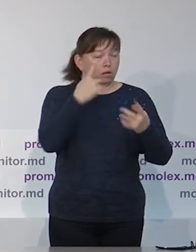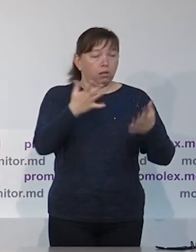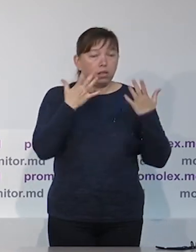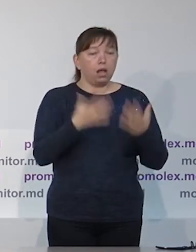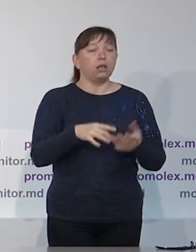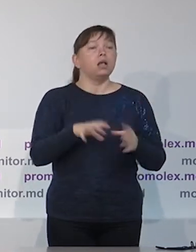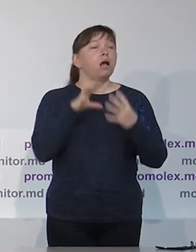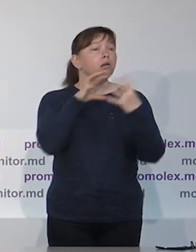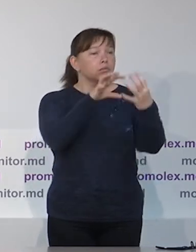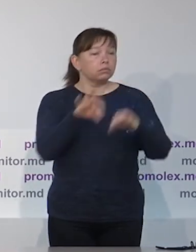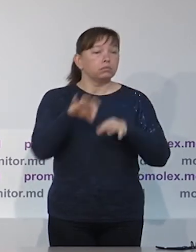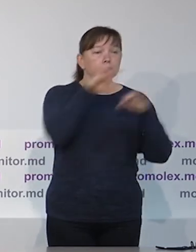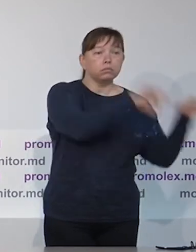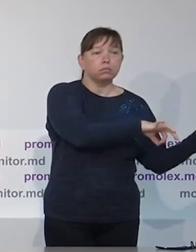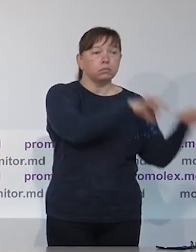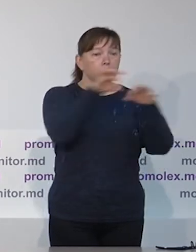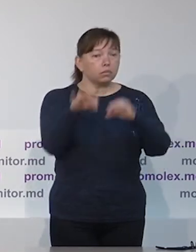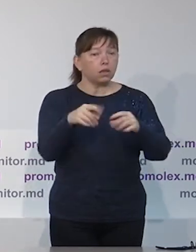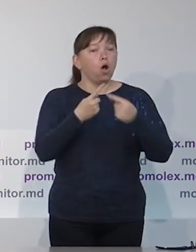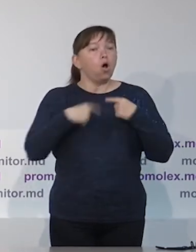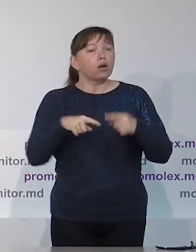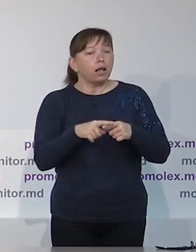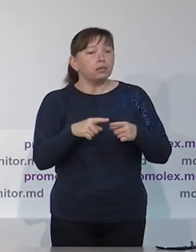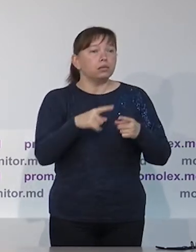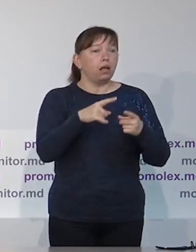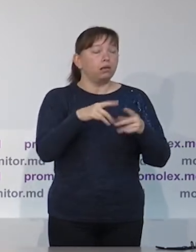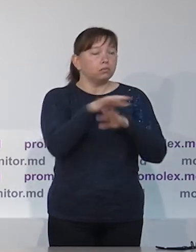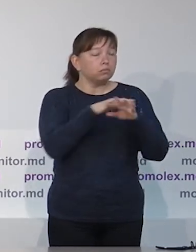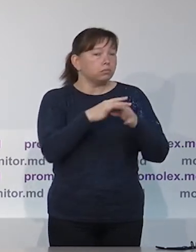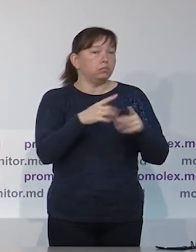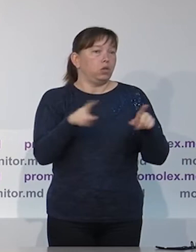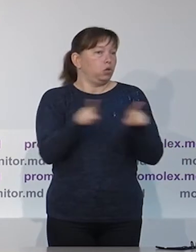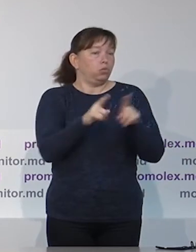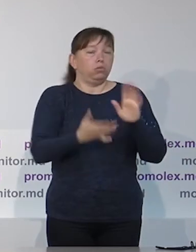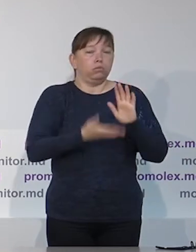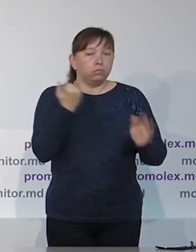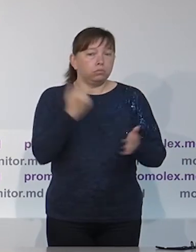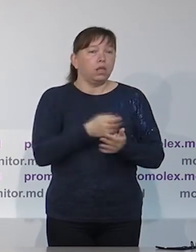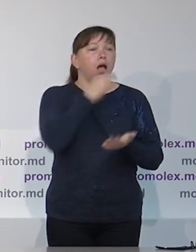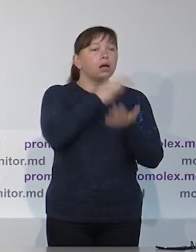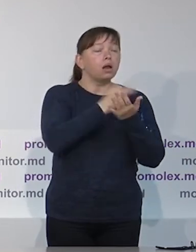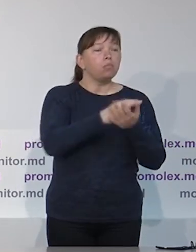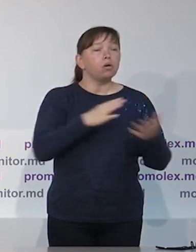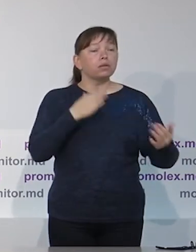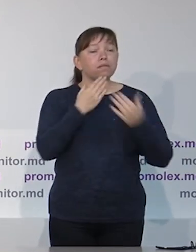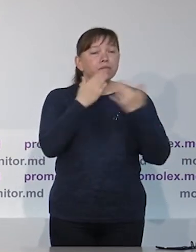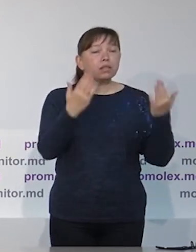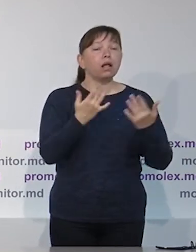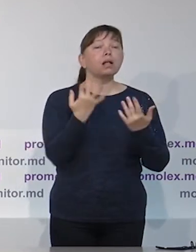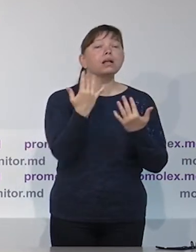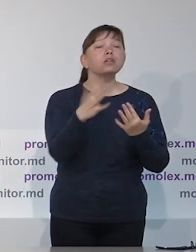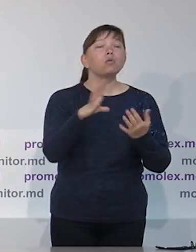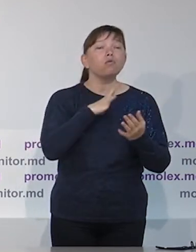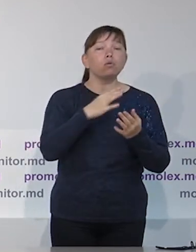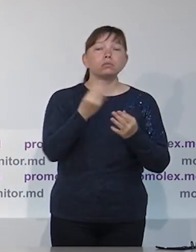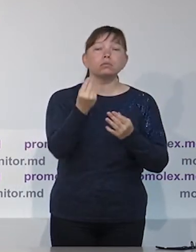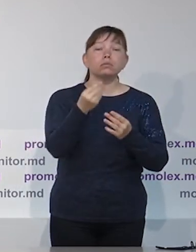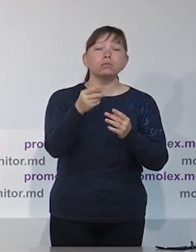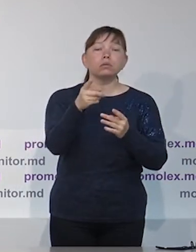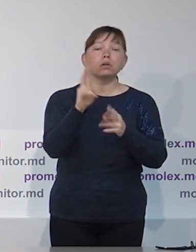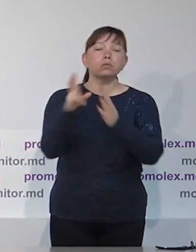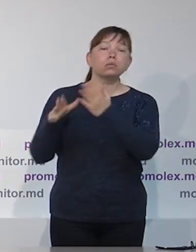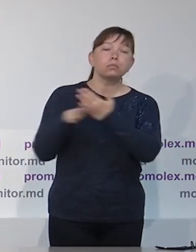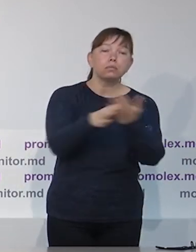отмечали тогда было отсутствие ясного определения, что такое административные ресурсы, важность регулирования вот этой